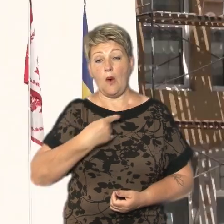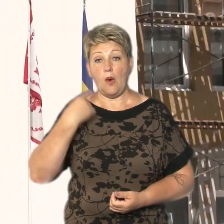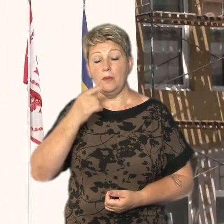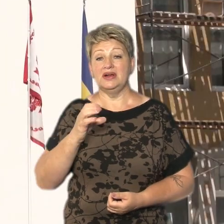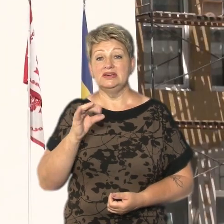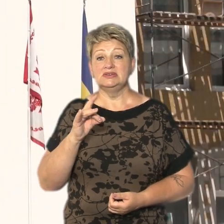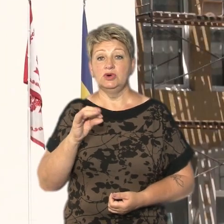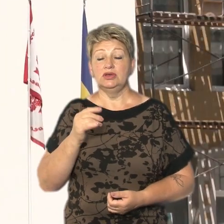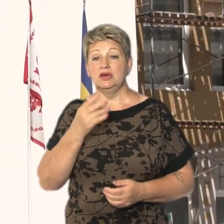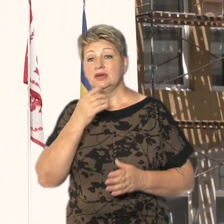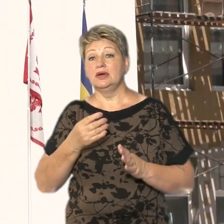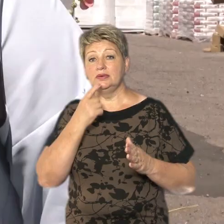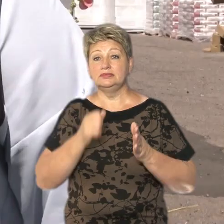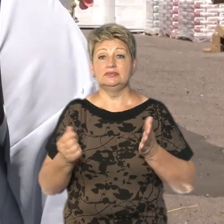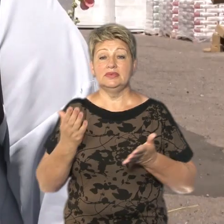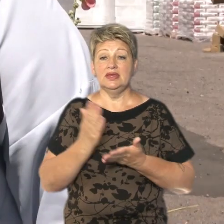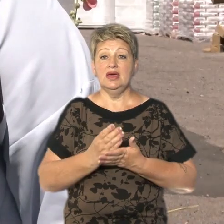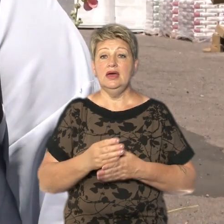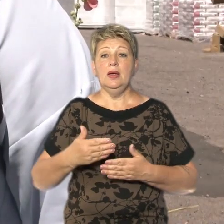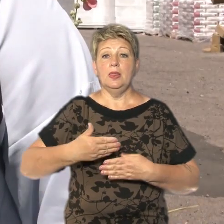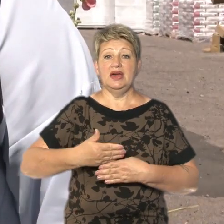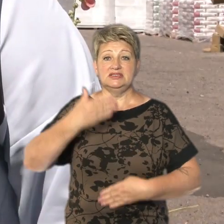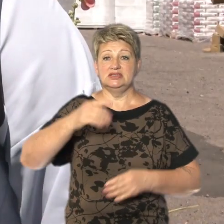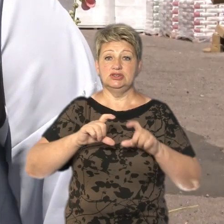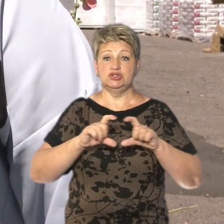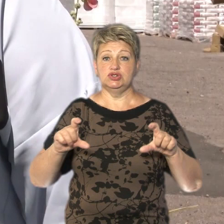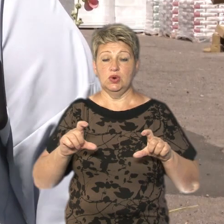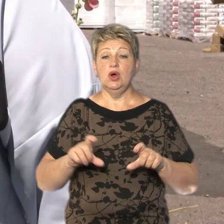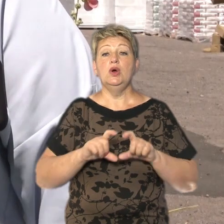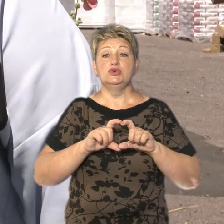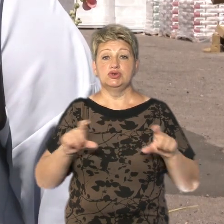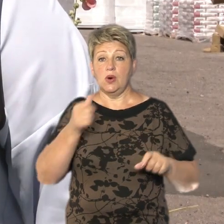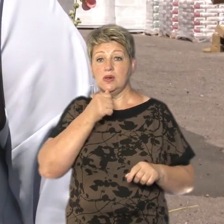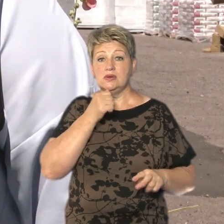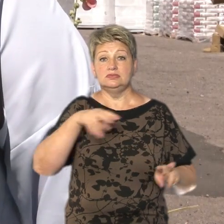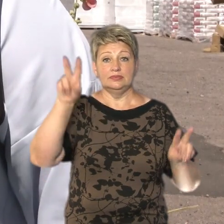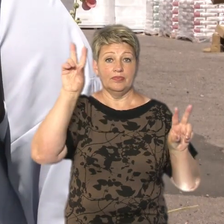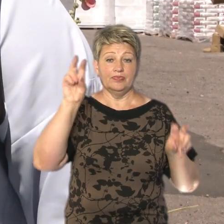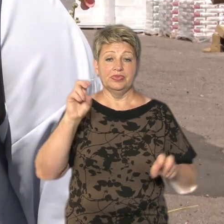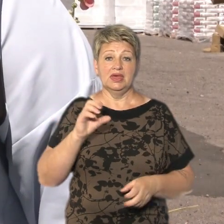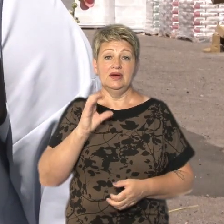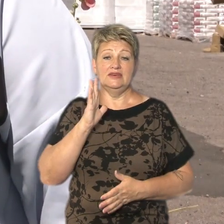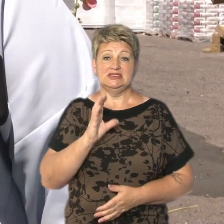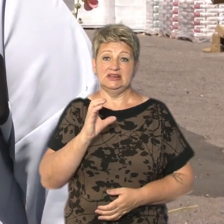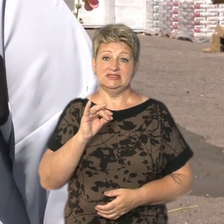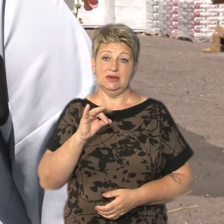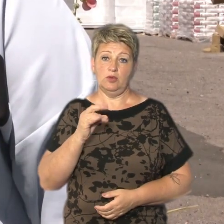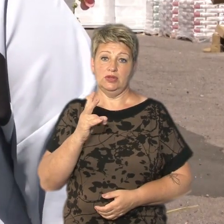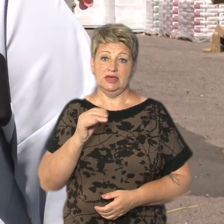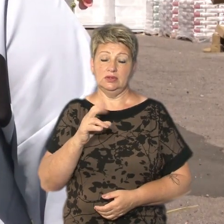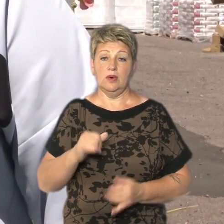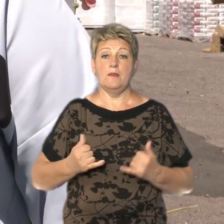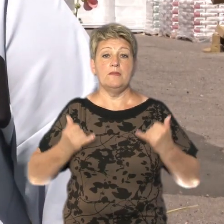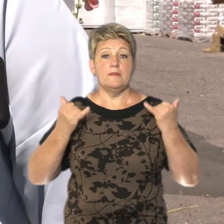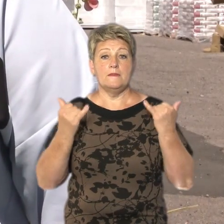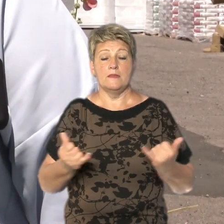закарбований і на стіні школи. Школа носить ім'я імені Василя Симоненка. Це було присвоєно і